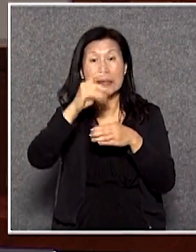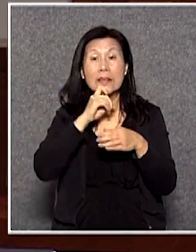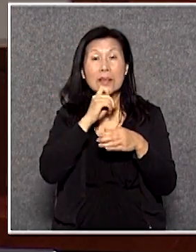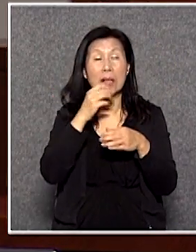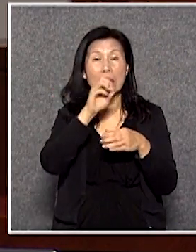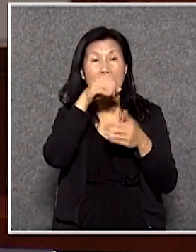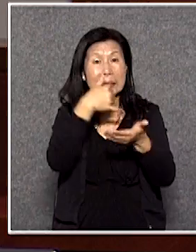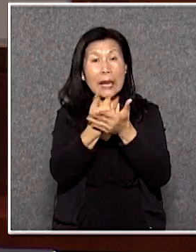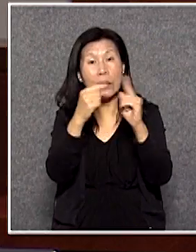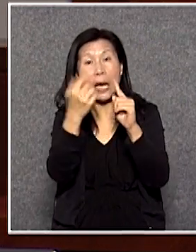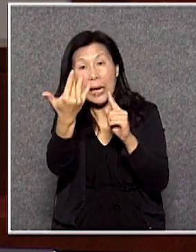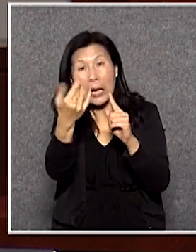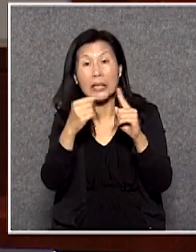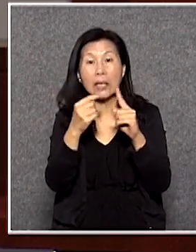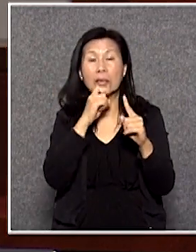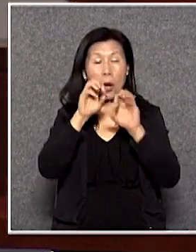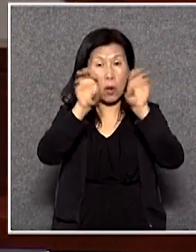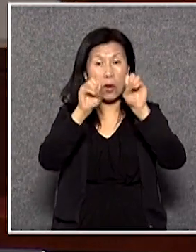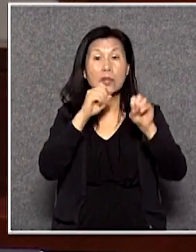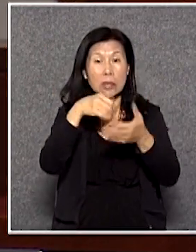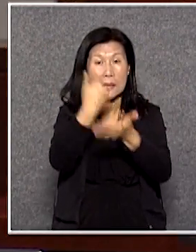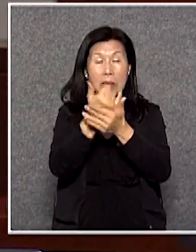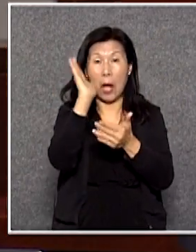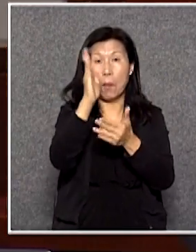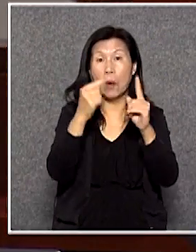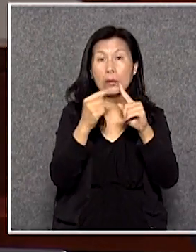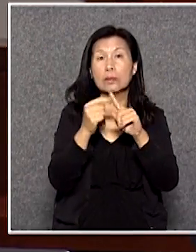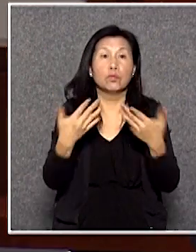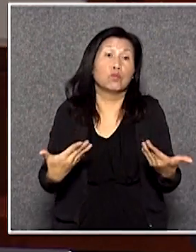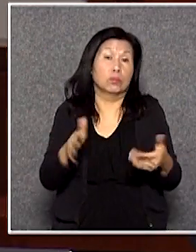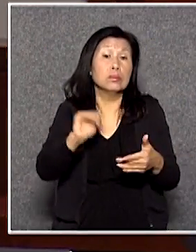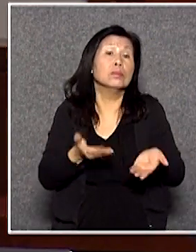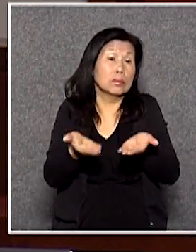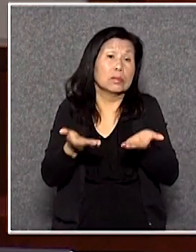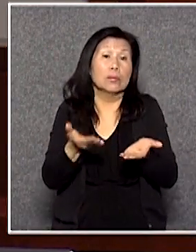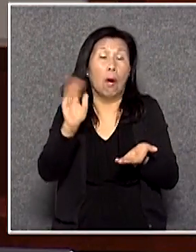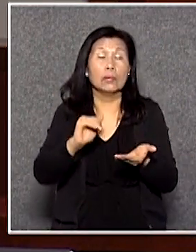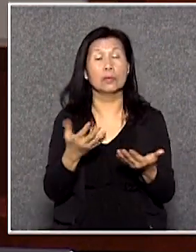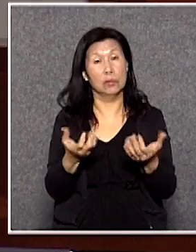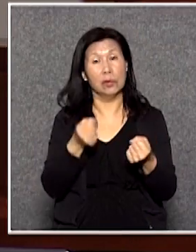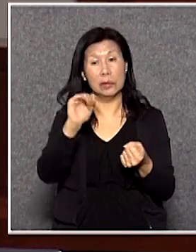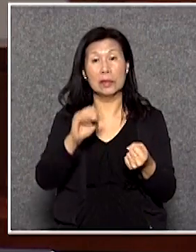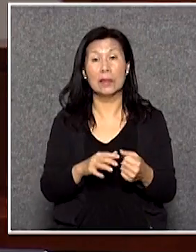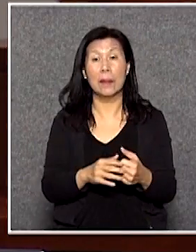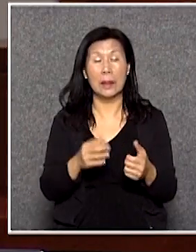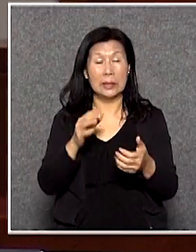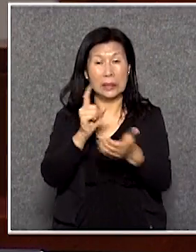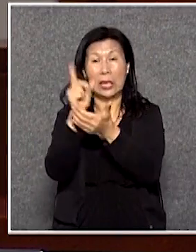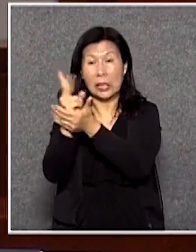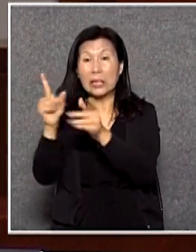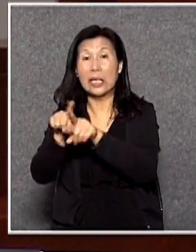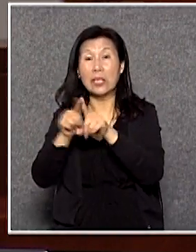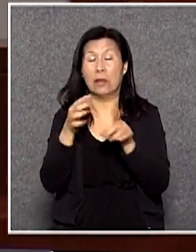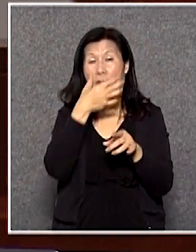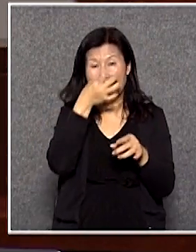死亡人數但是今次死成五百人大家都無動於衷理由就是哎連連流感高峰期都死人